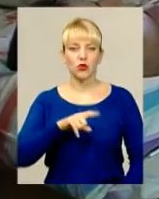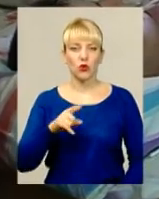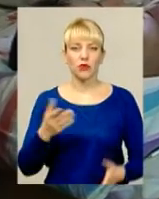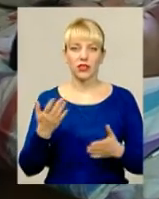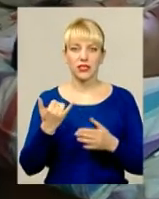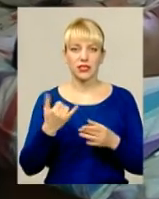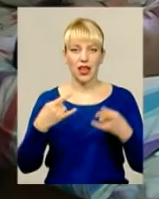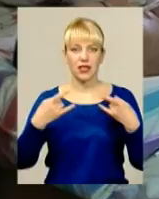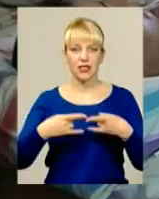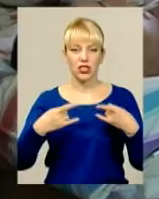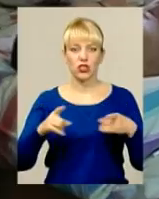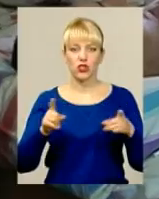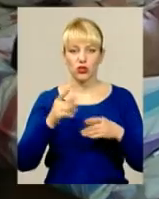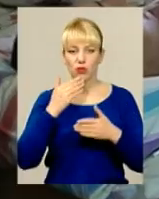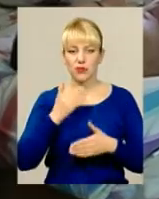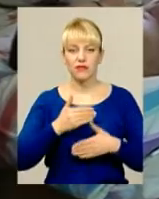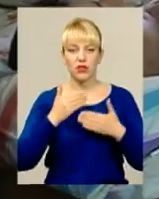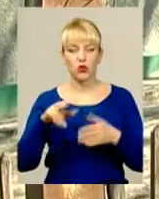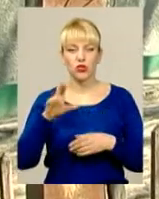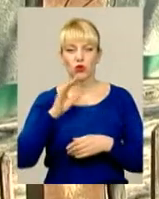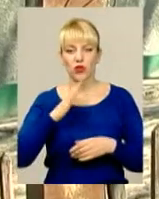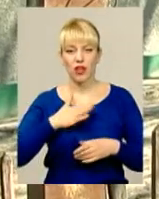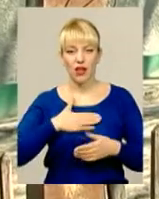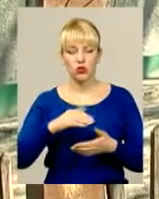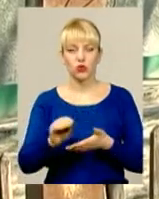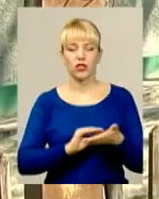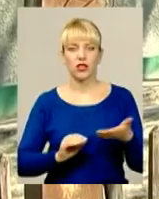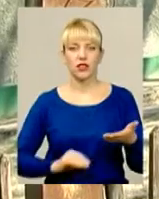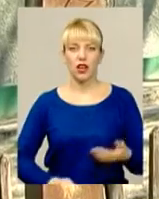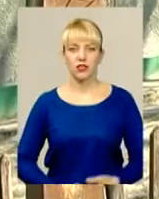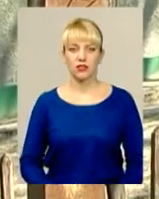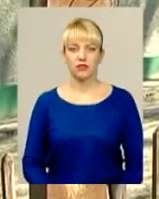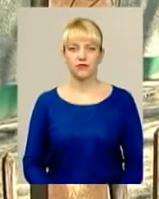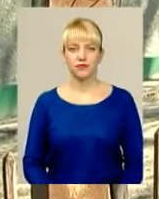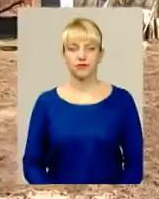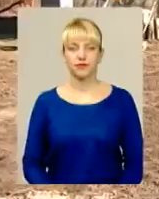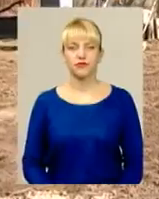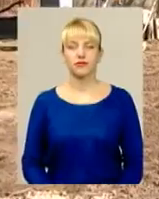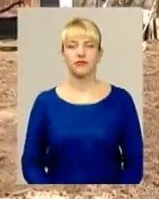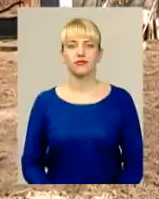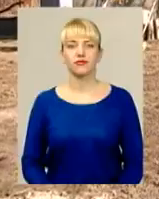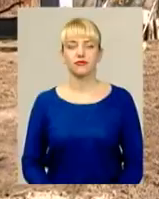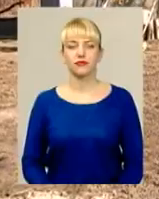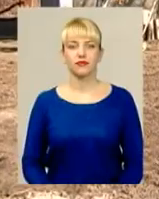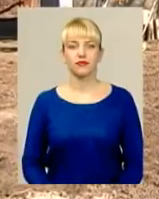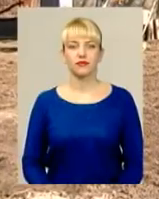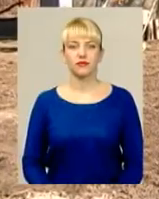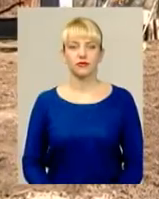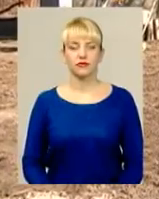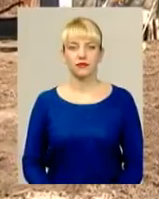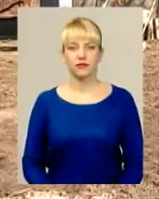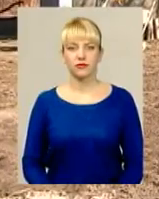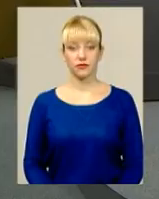зараз на екрані, або звернутися до нашої редакції. Світлана Русіна, Михайло Габрух з Ярмолинецького району. Для інформаційного